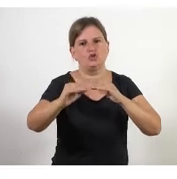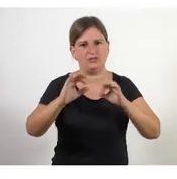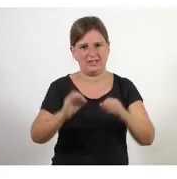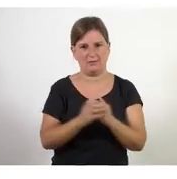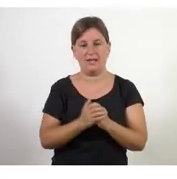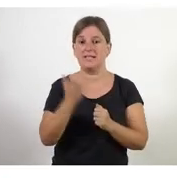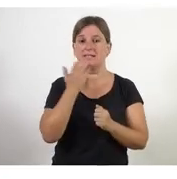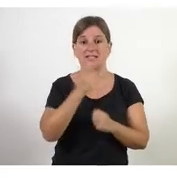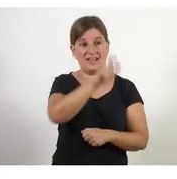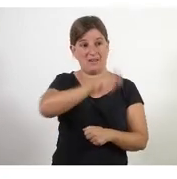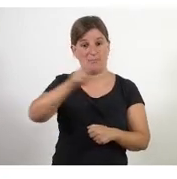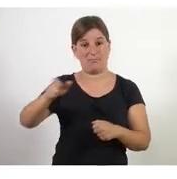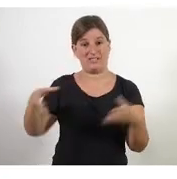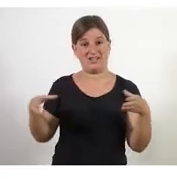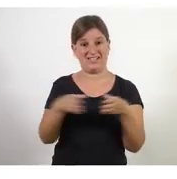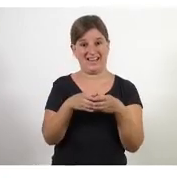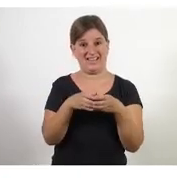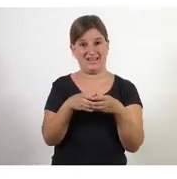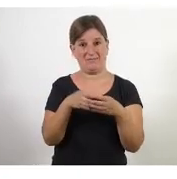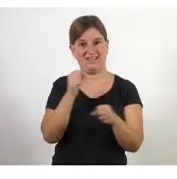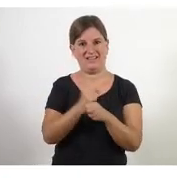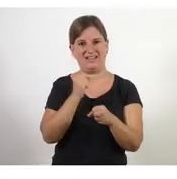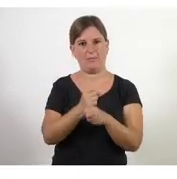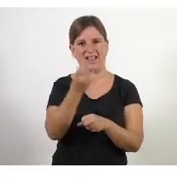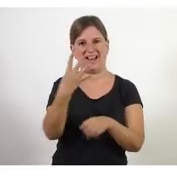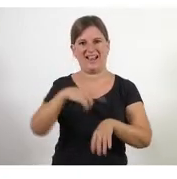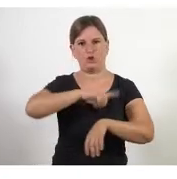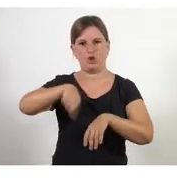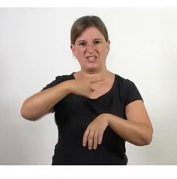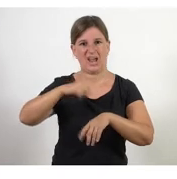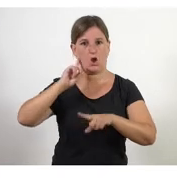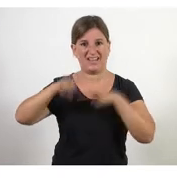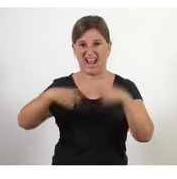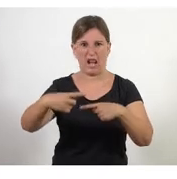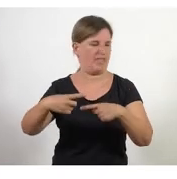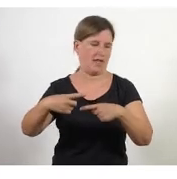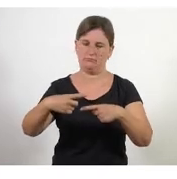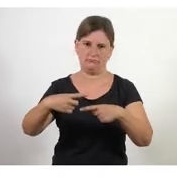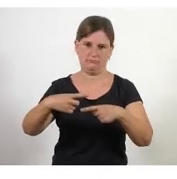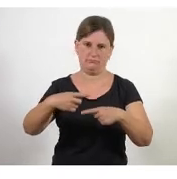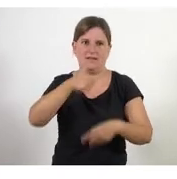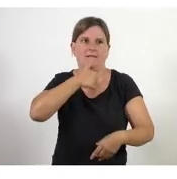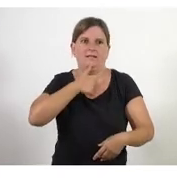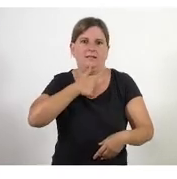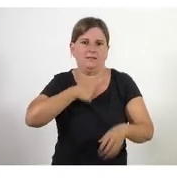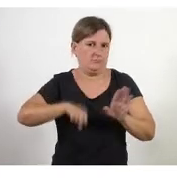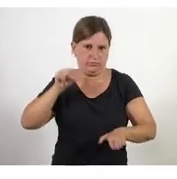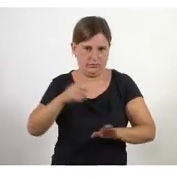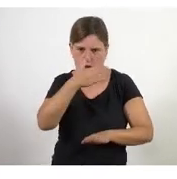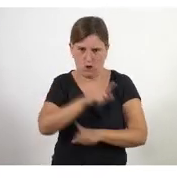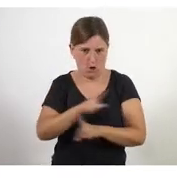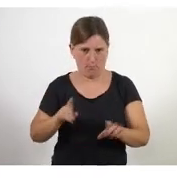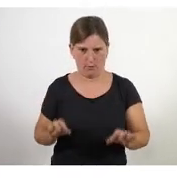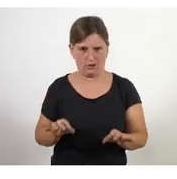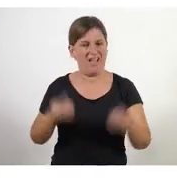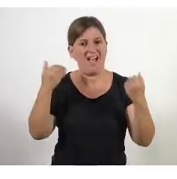tens gent al teu equip treballant 14 hores al dia això no és sostenible no ho és i